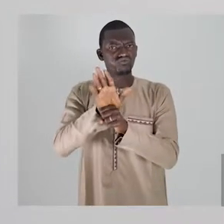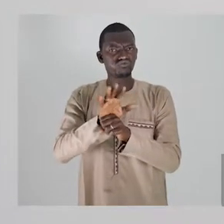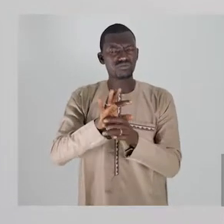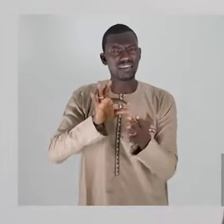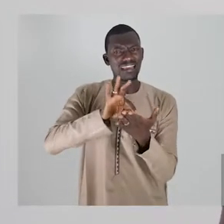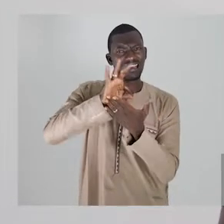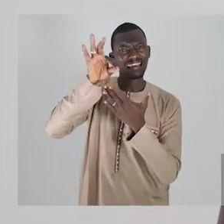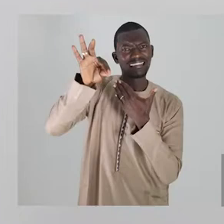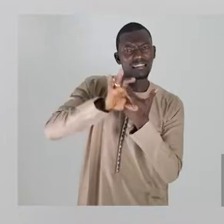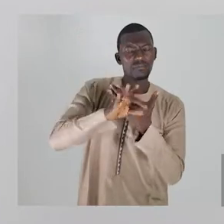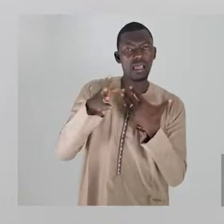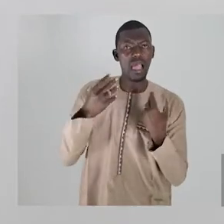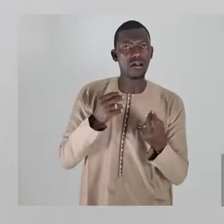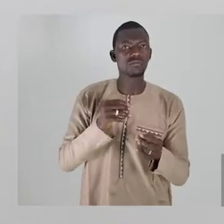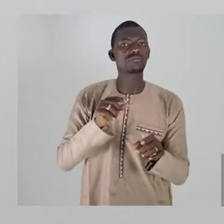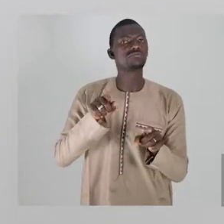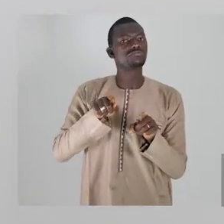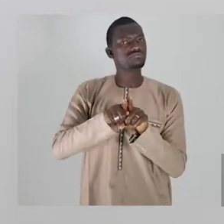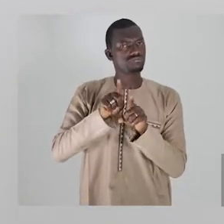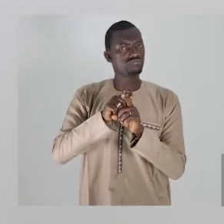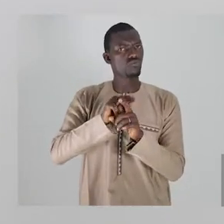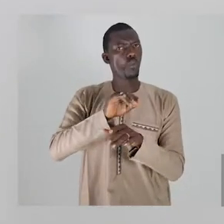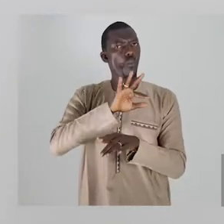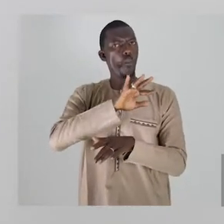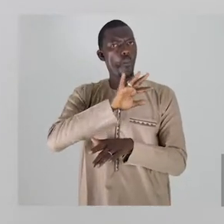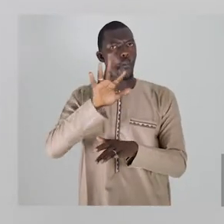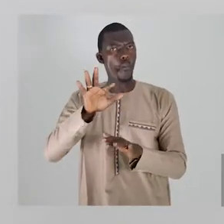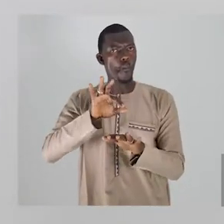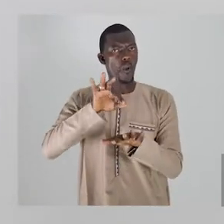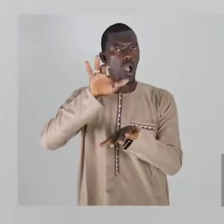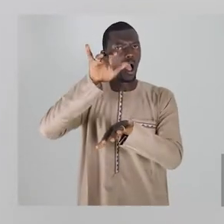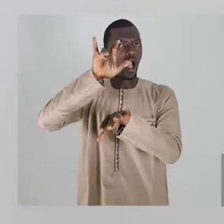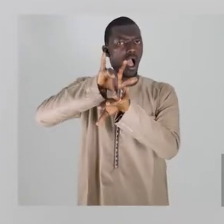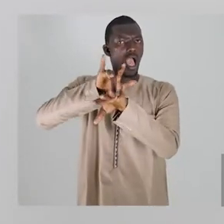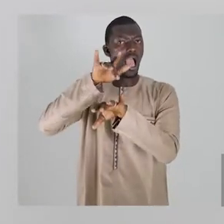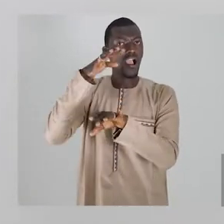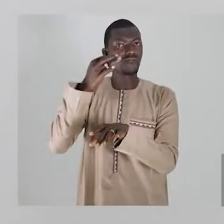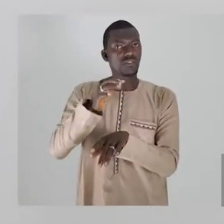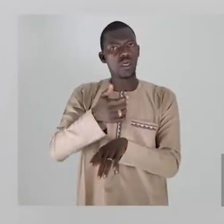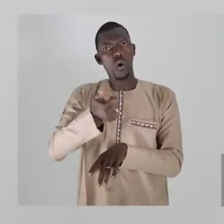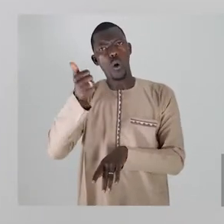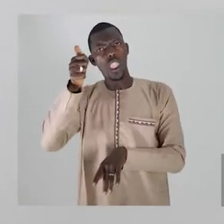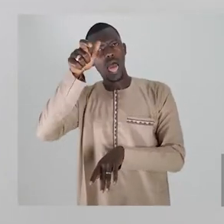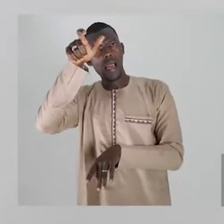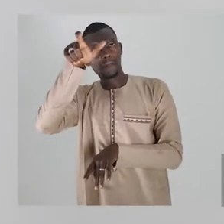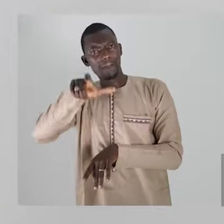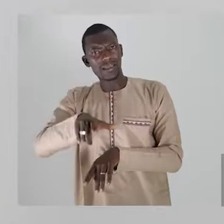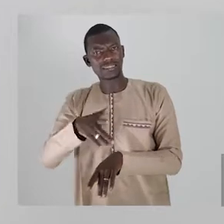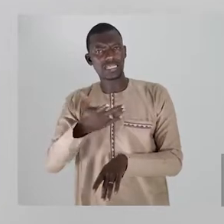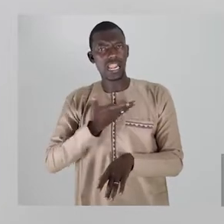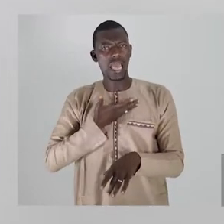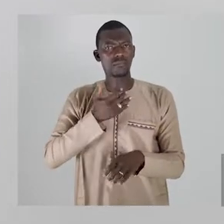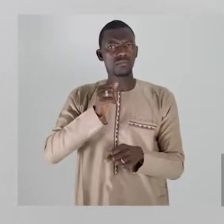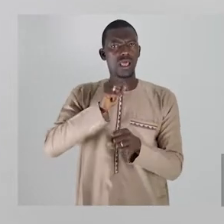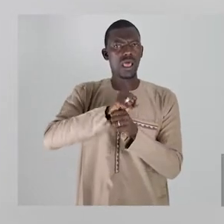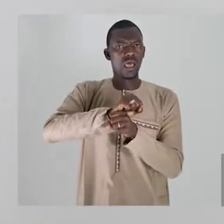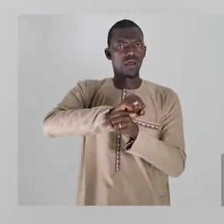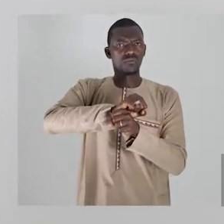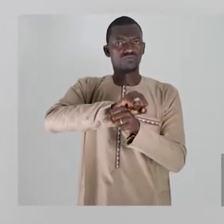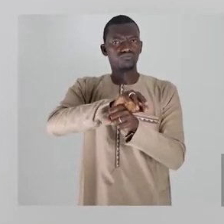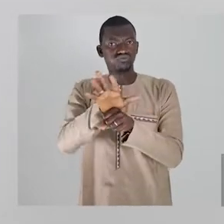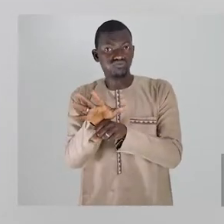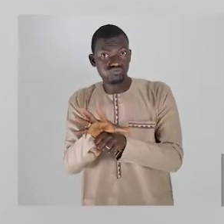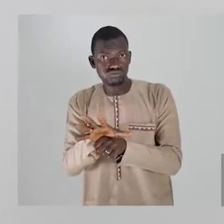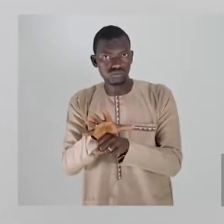Mante katisaka nukane. Kanka nkasumutu kanumanjumu kutipe tipu dikulacha kanumanjumu kukupure mi desi gire yoli. Bejo